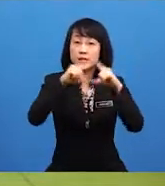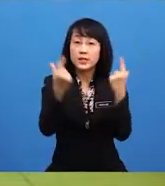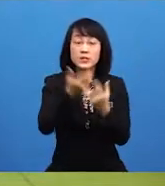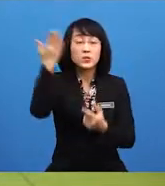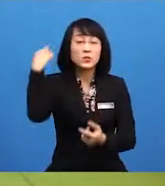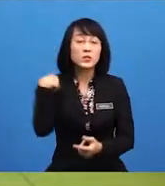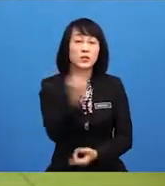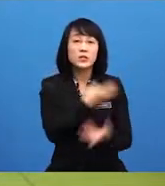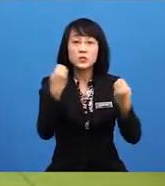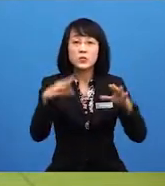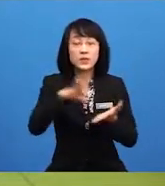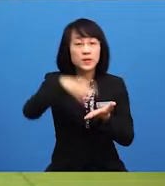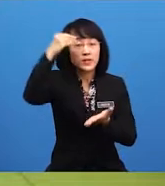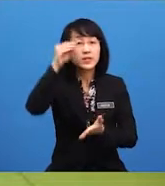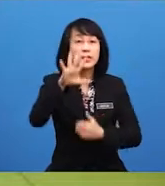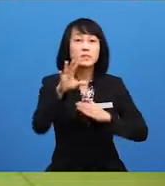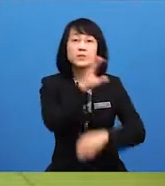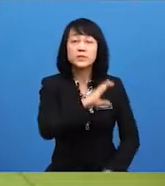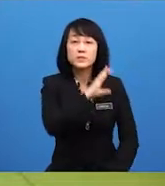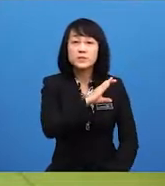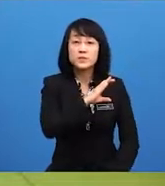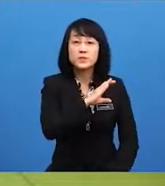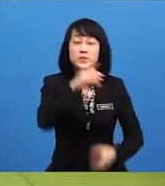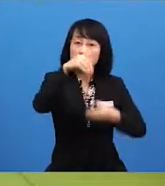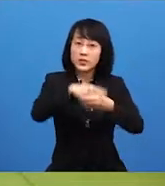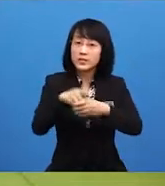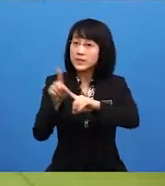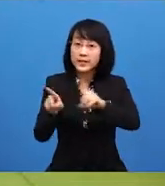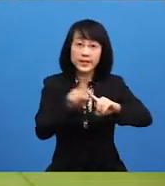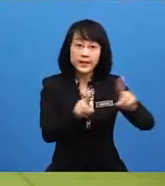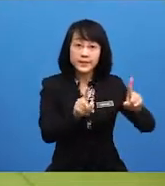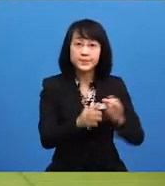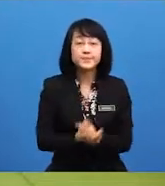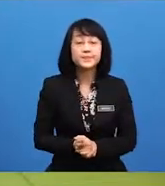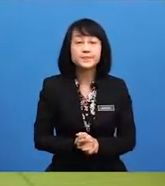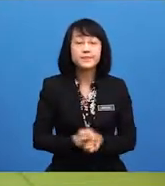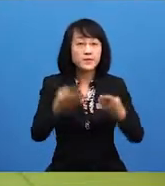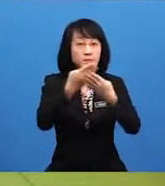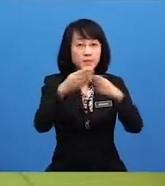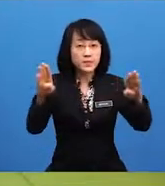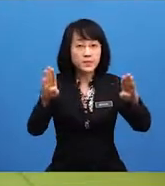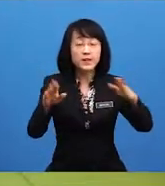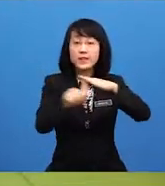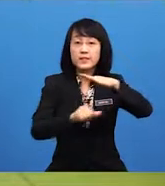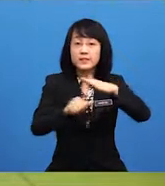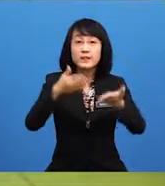lima ciri-ciri demokrasi berparlimen iaitu kebebasan hak asasi,